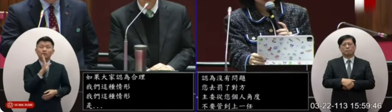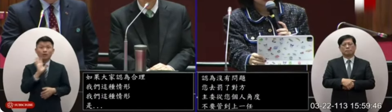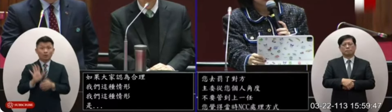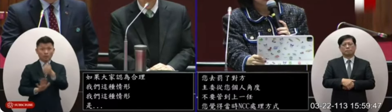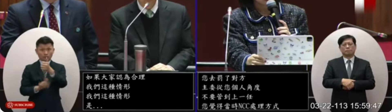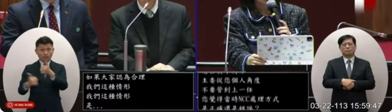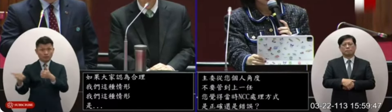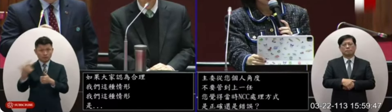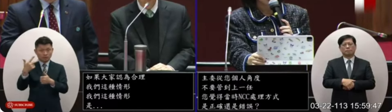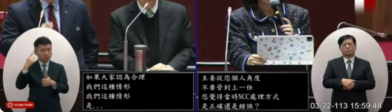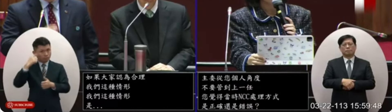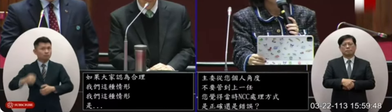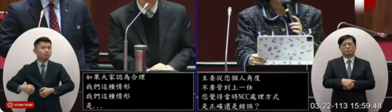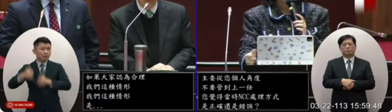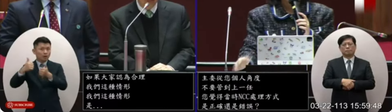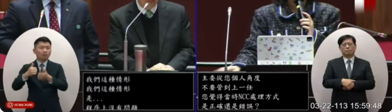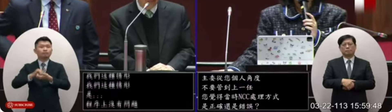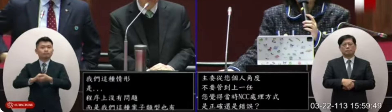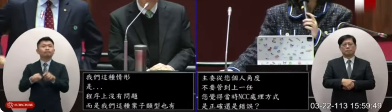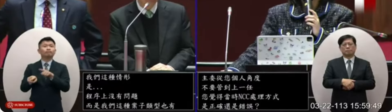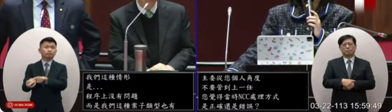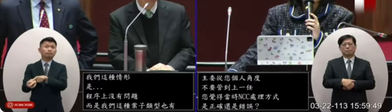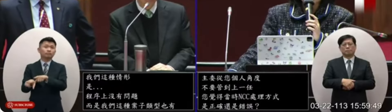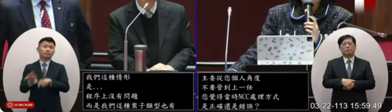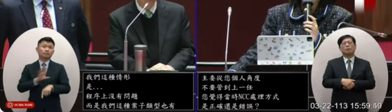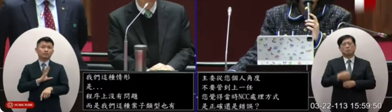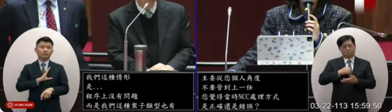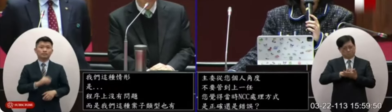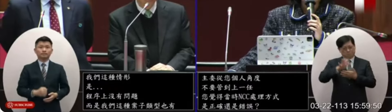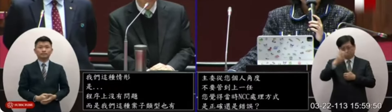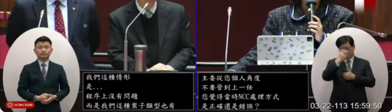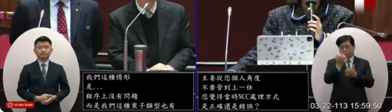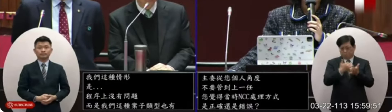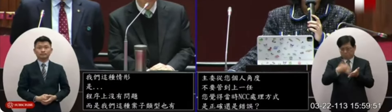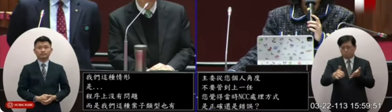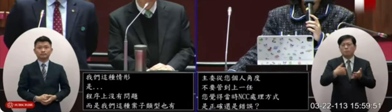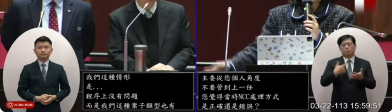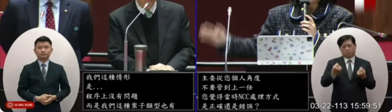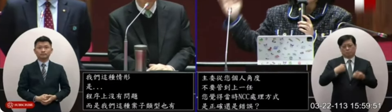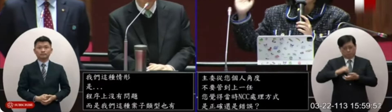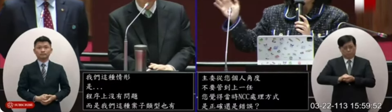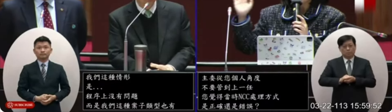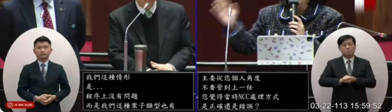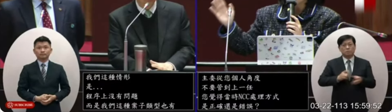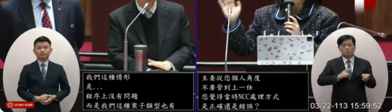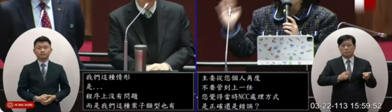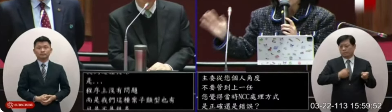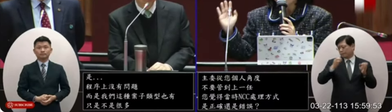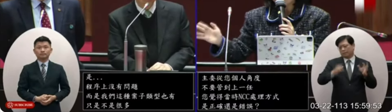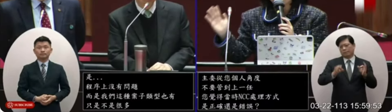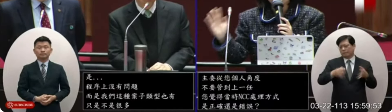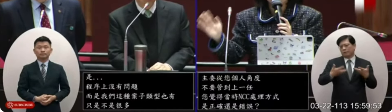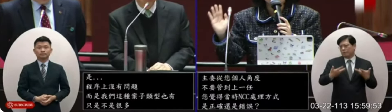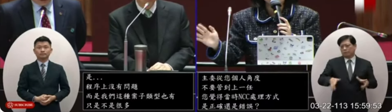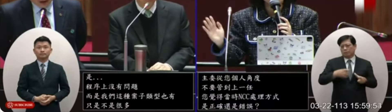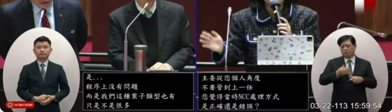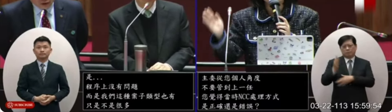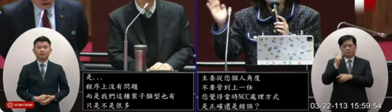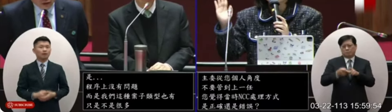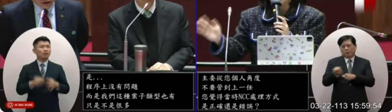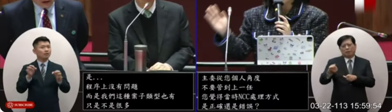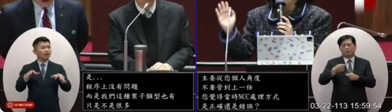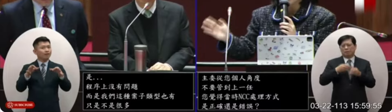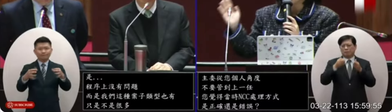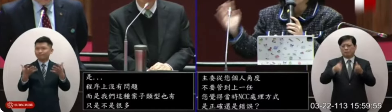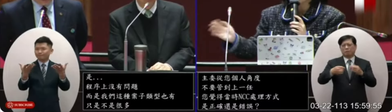這七個委員這樣共同討論出來的這就是我們的決定未來審查預算是我們的決定你們真的浪費太多的